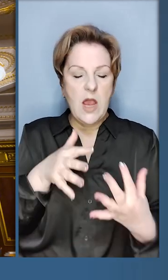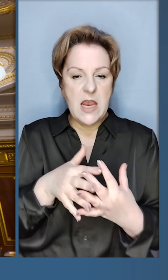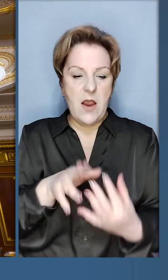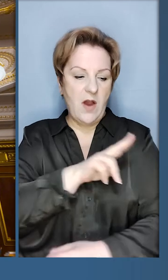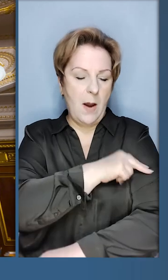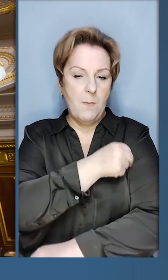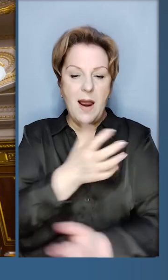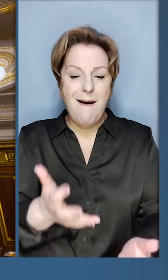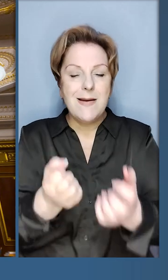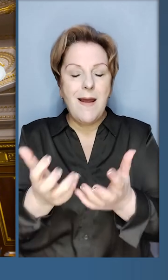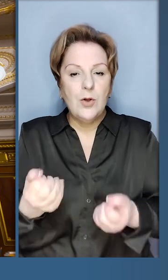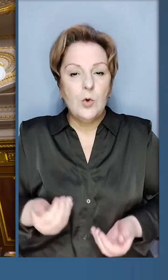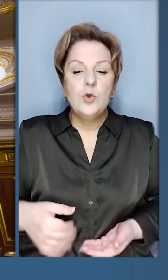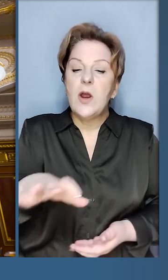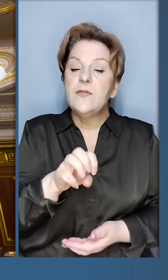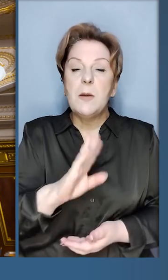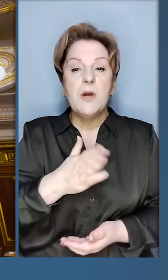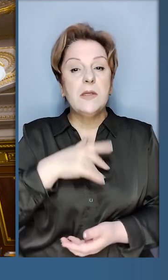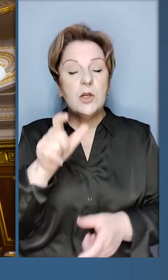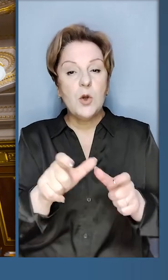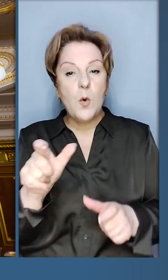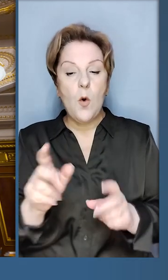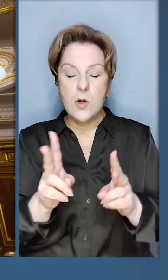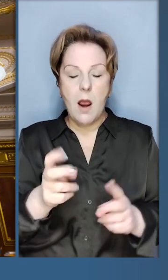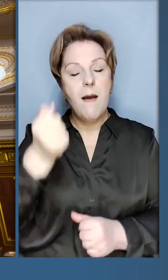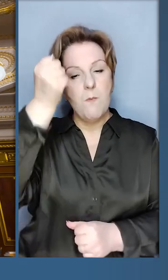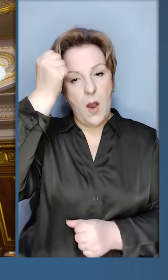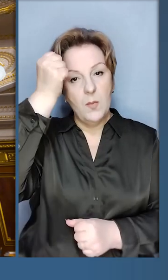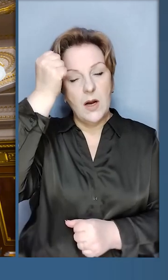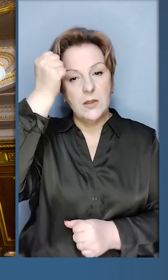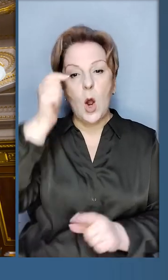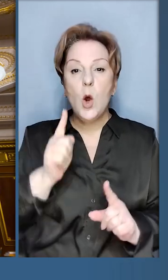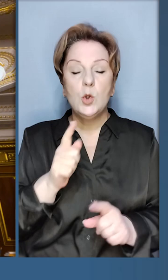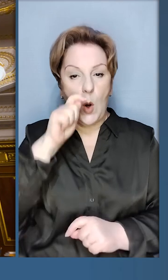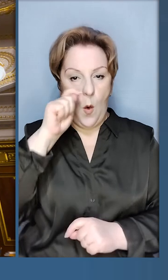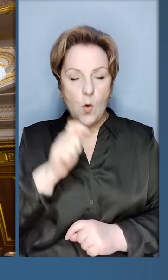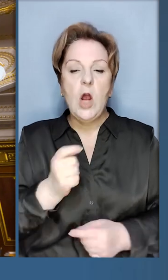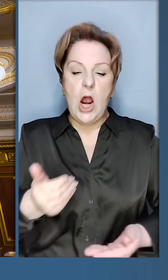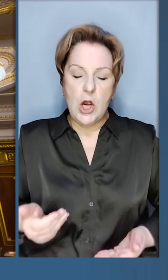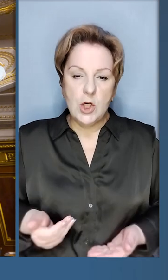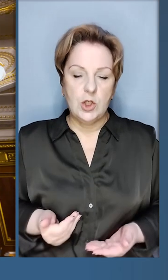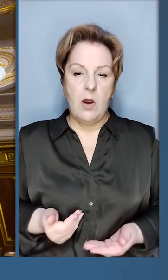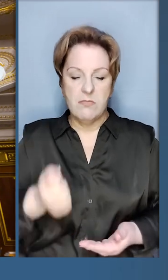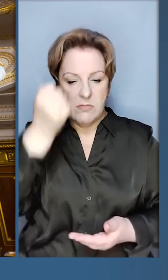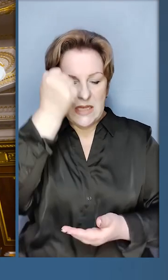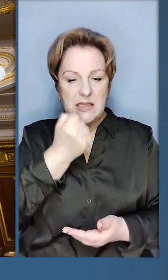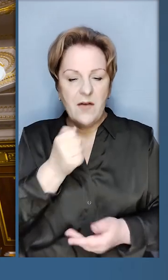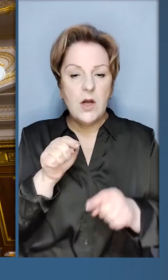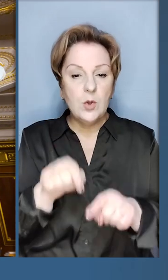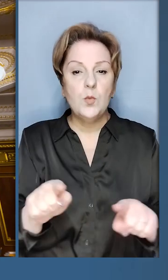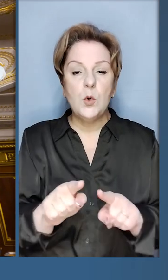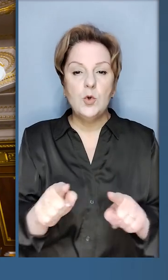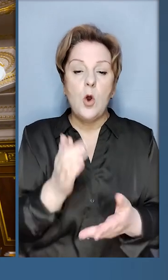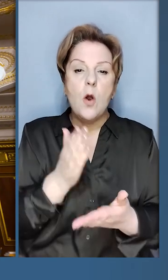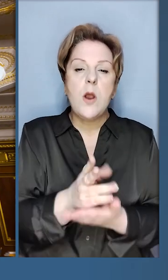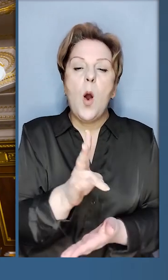медикам, які рятують життя. Усім нашим людям, які пам'ятають, що Україна живе завдяки тому,